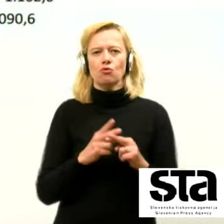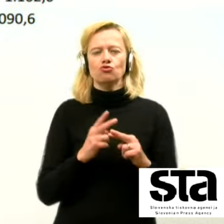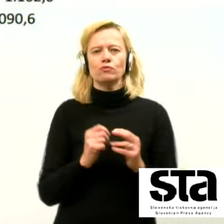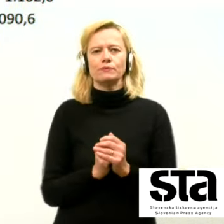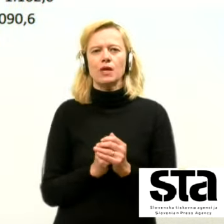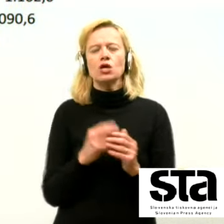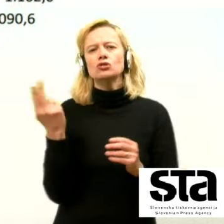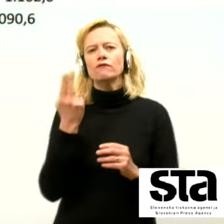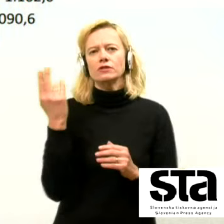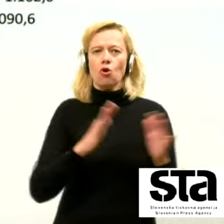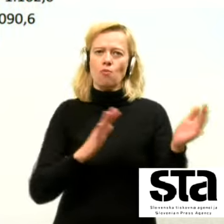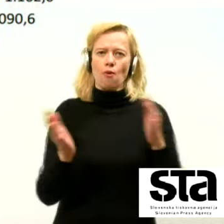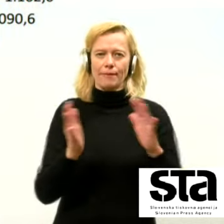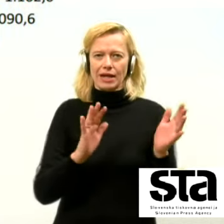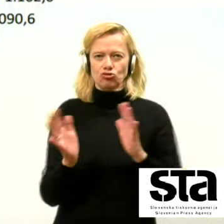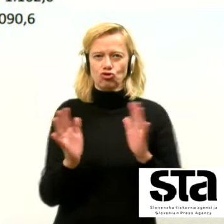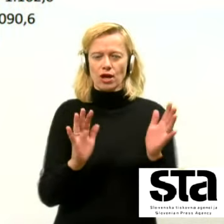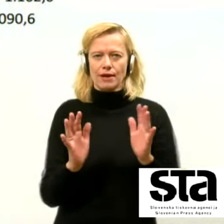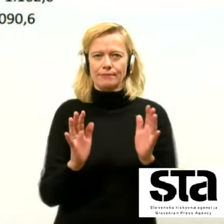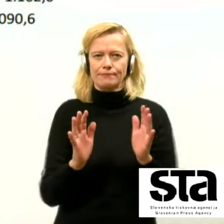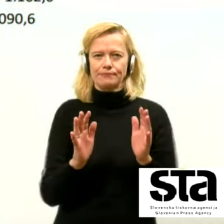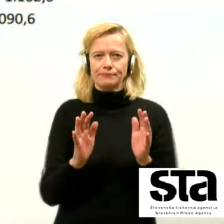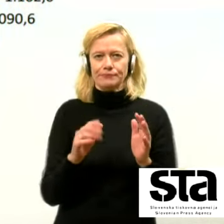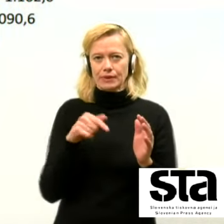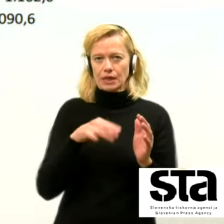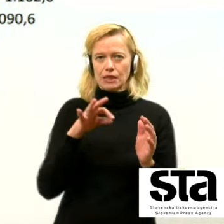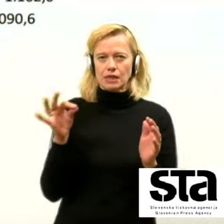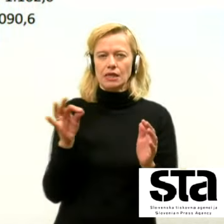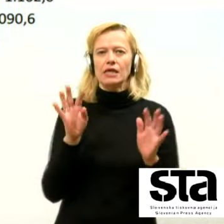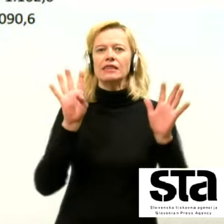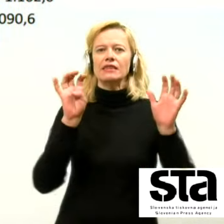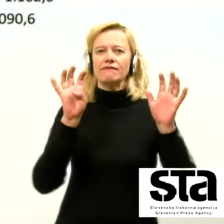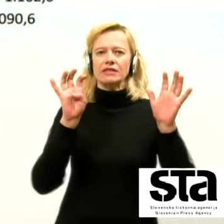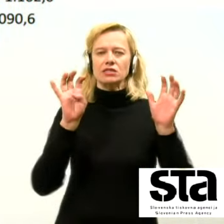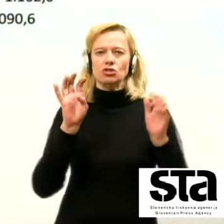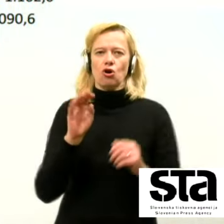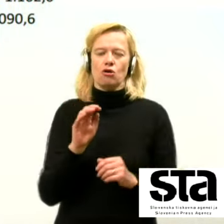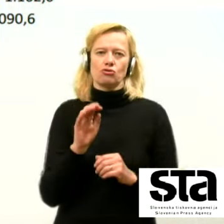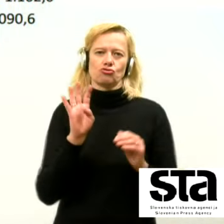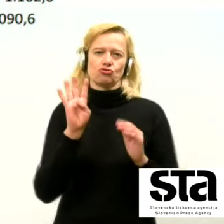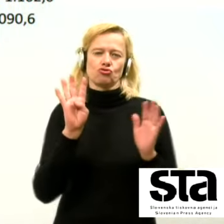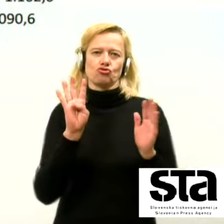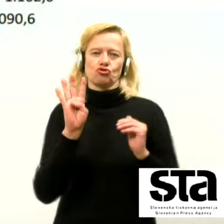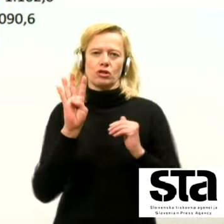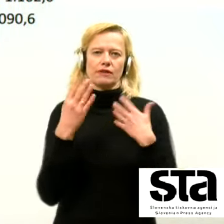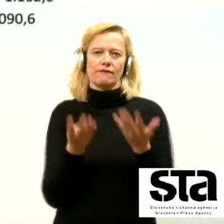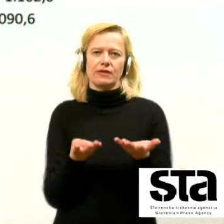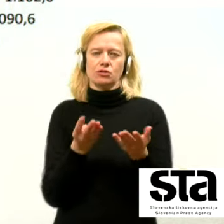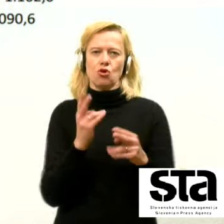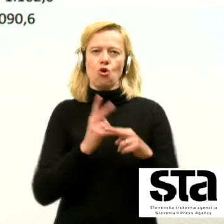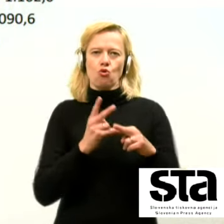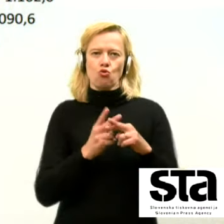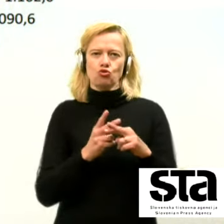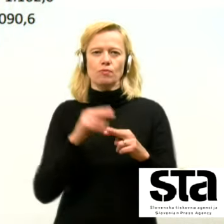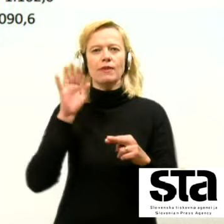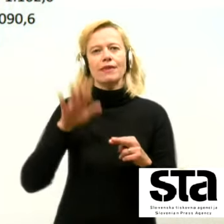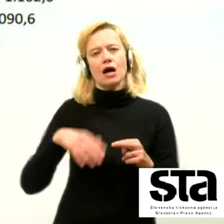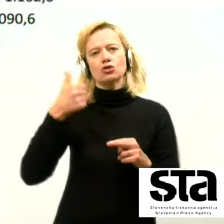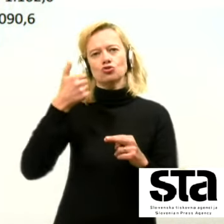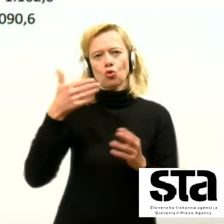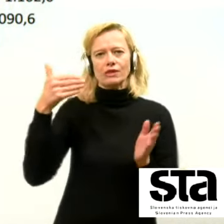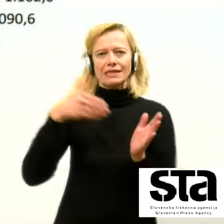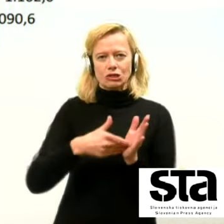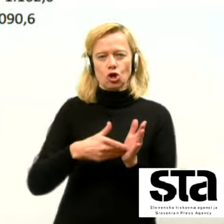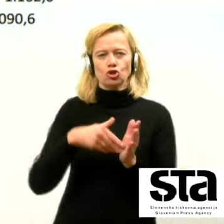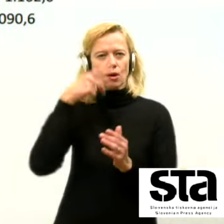povprečje, slovenska incidenca, te dni je 994 okužb na 100